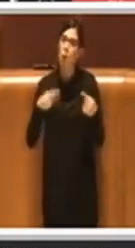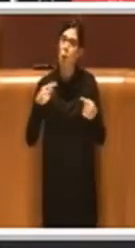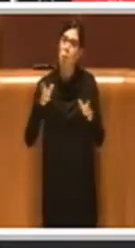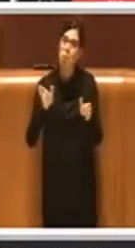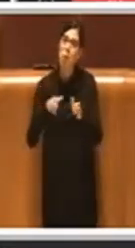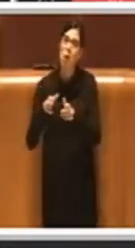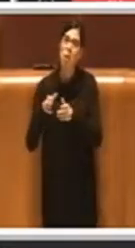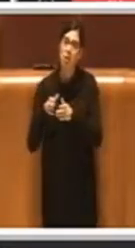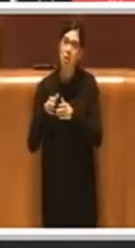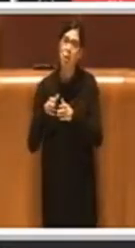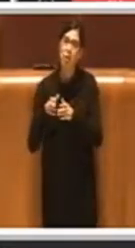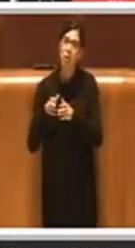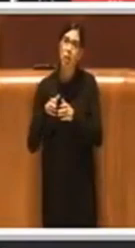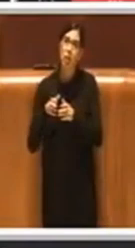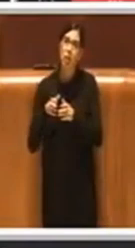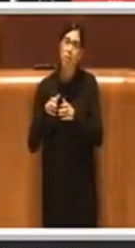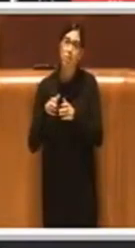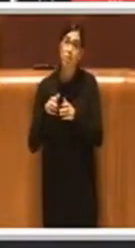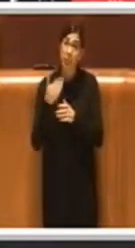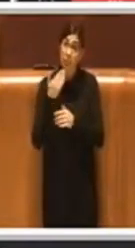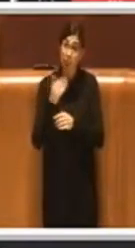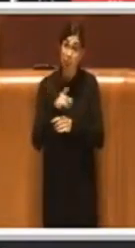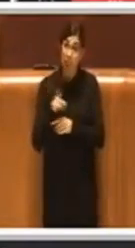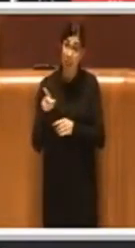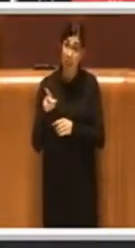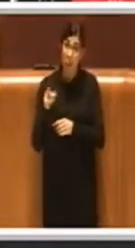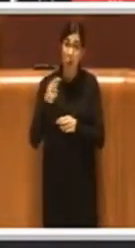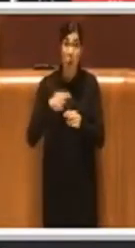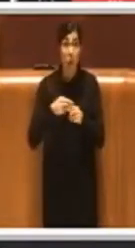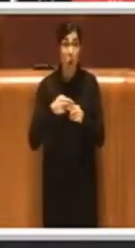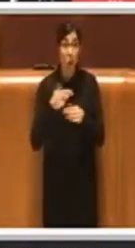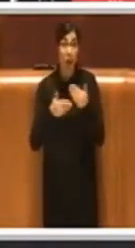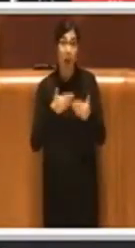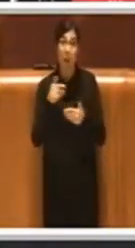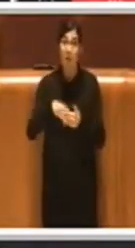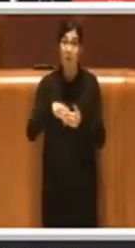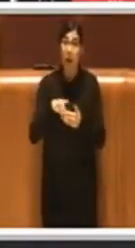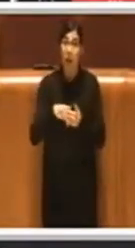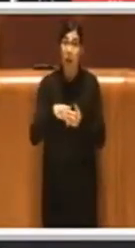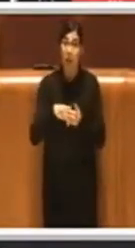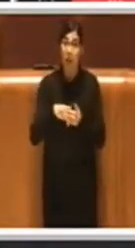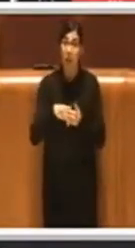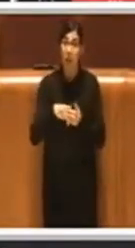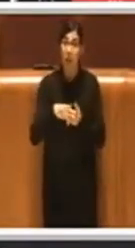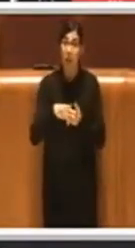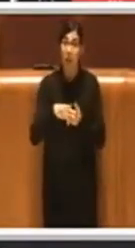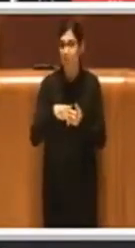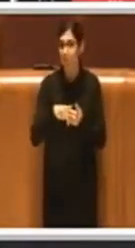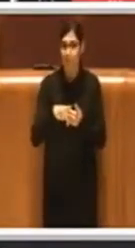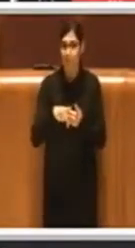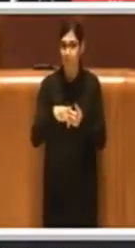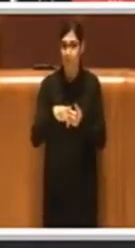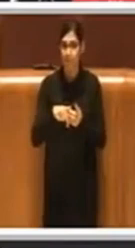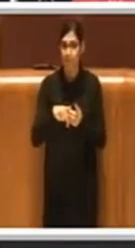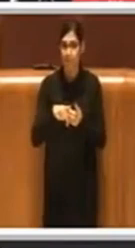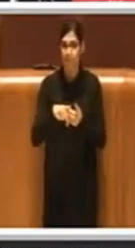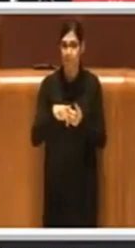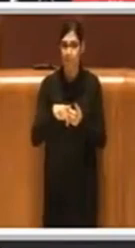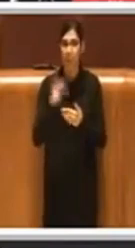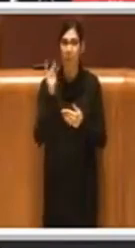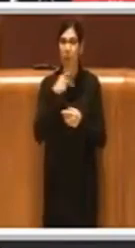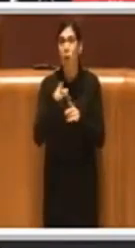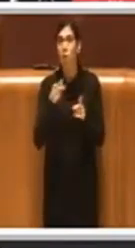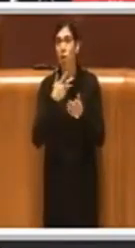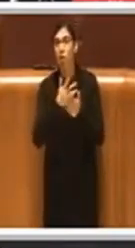grazie a loro che Roma va avanti e nonostante poi è comprensibile che sia quella la narrativa,